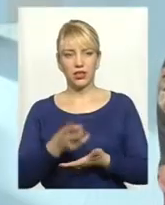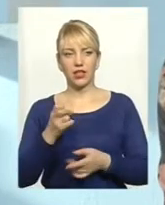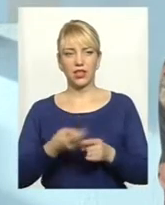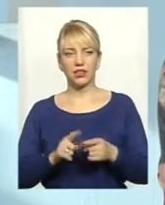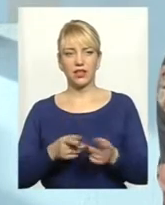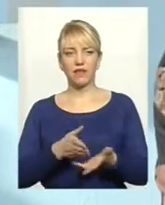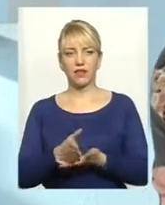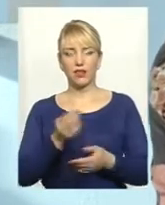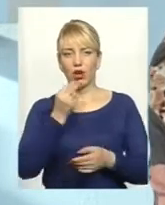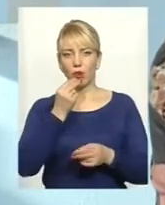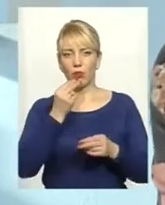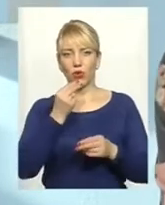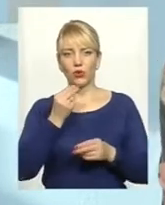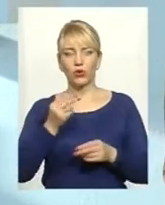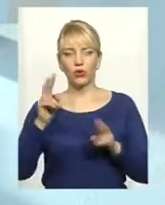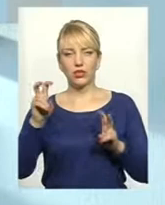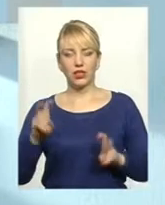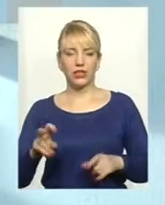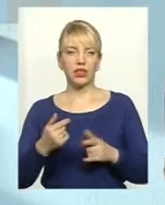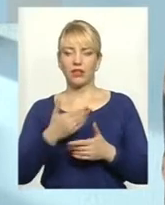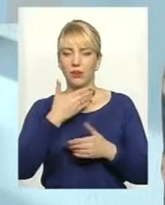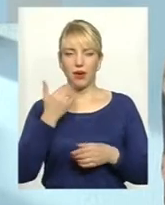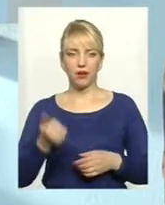продукції особливих немає.